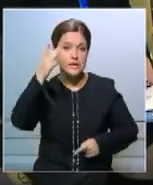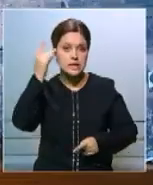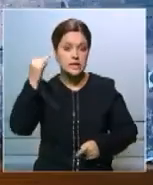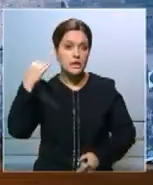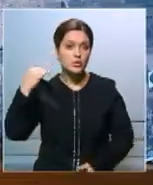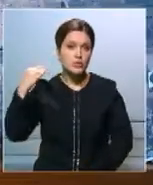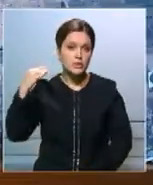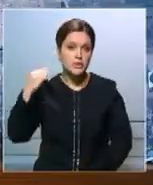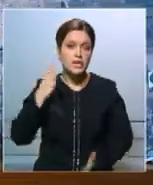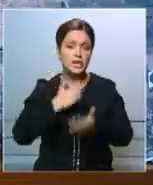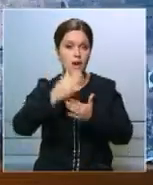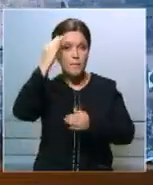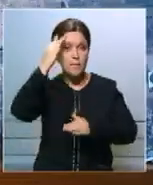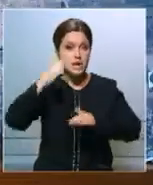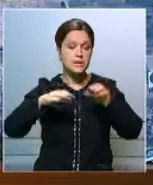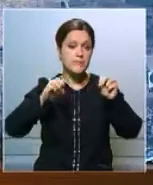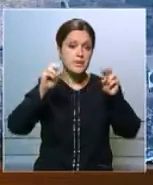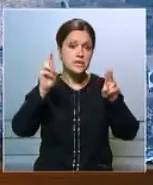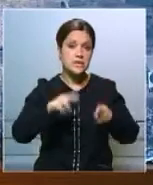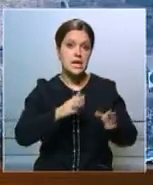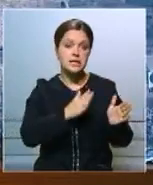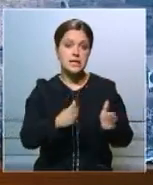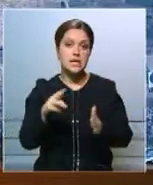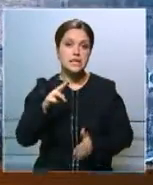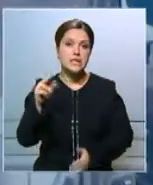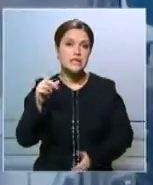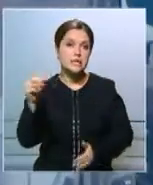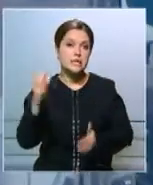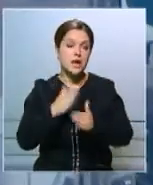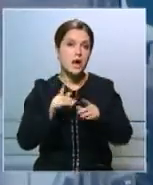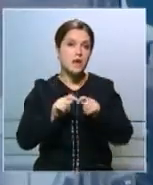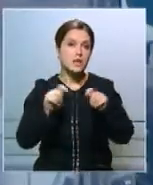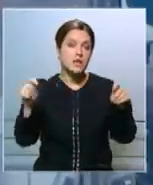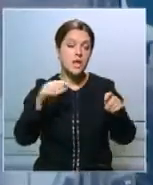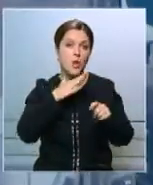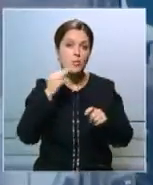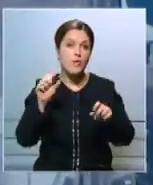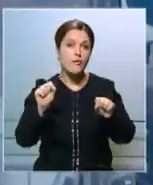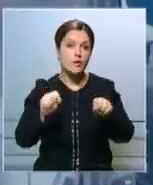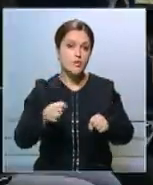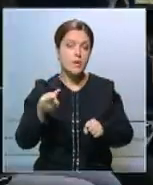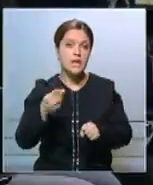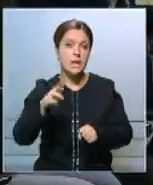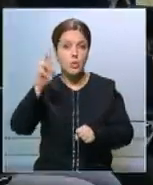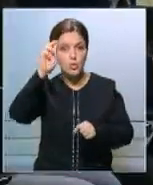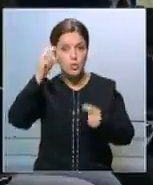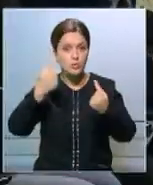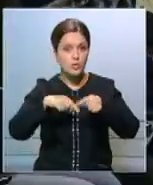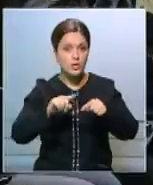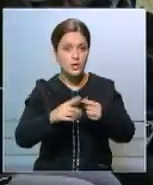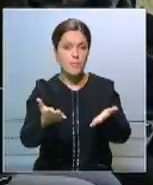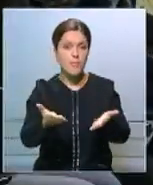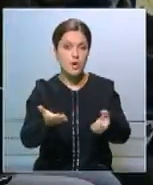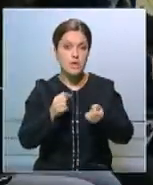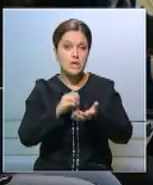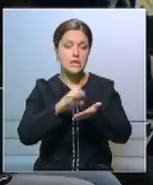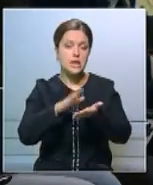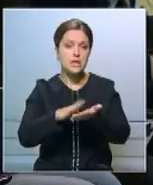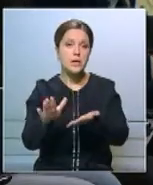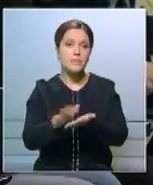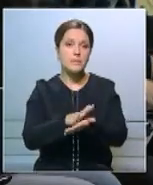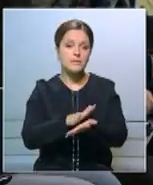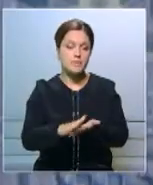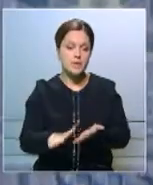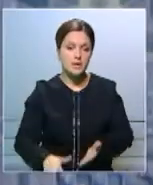и Туркменистан. По мнению экспертов, система ДЗЗ открыла множество возможностей для госорганов, которые получают эти